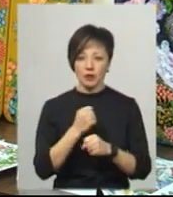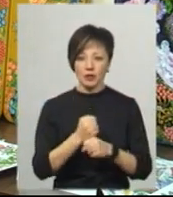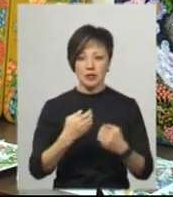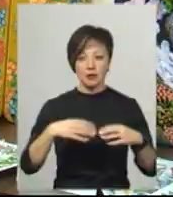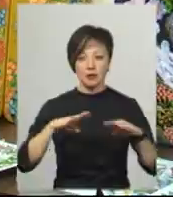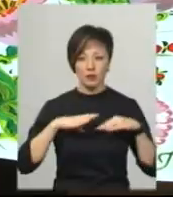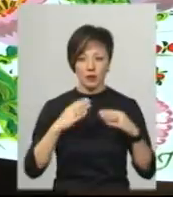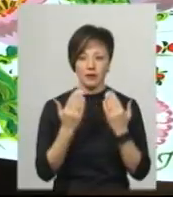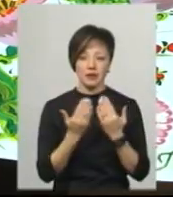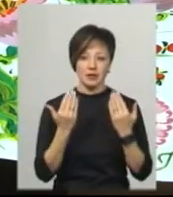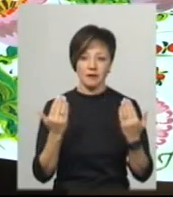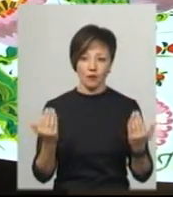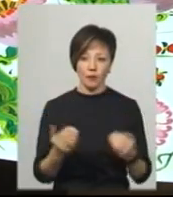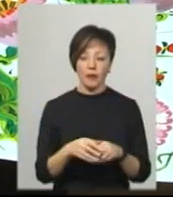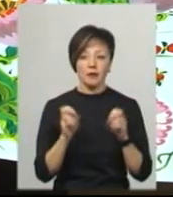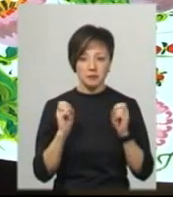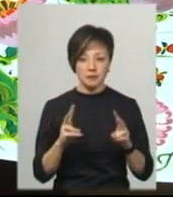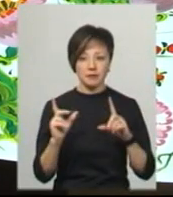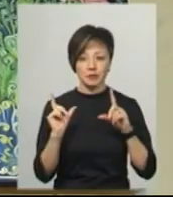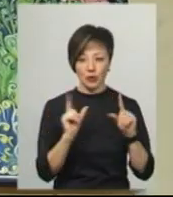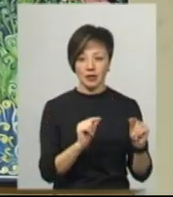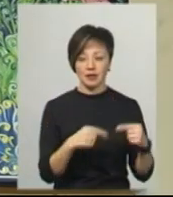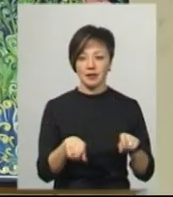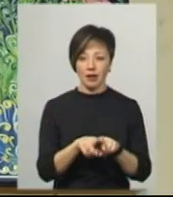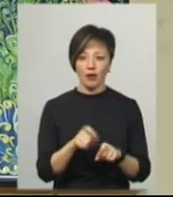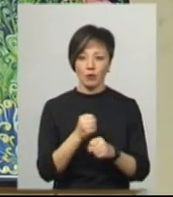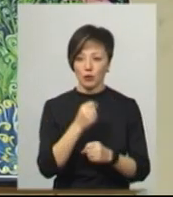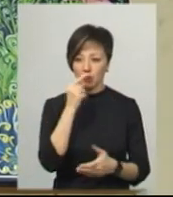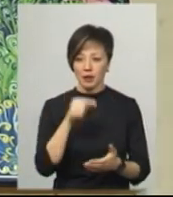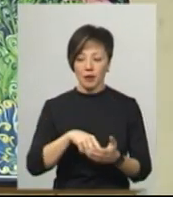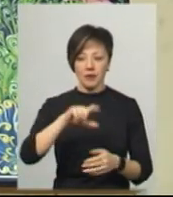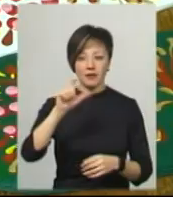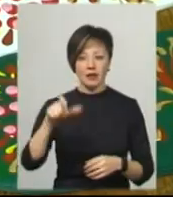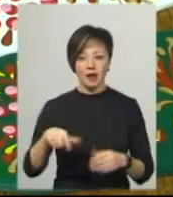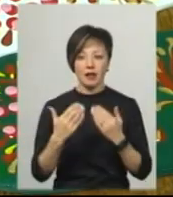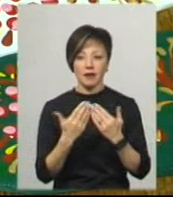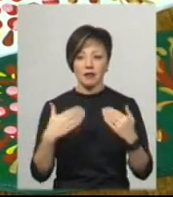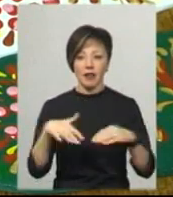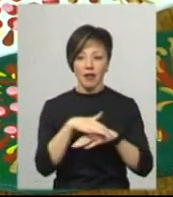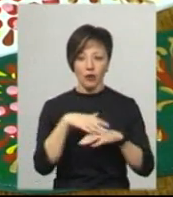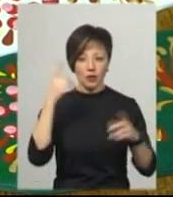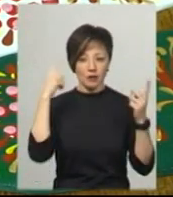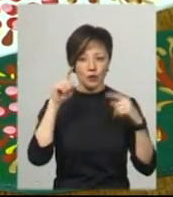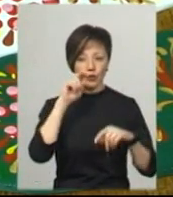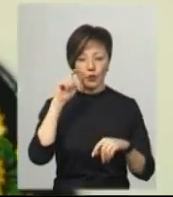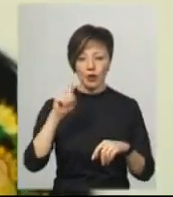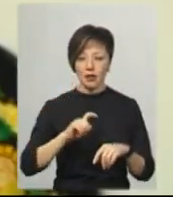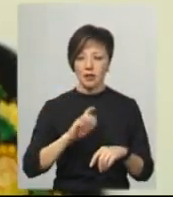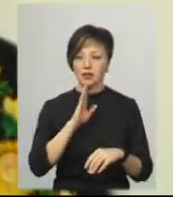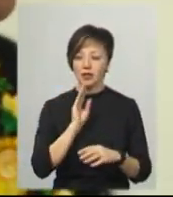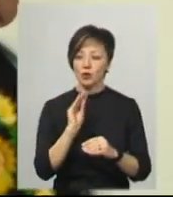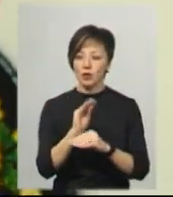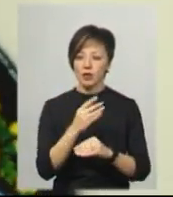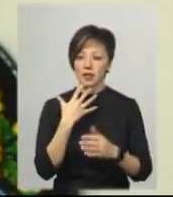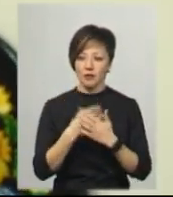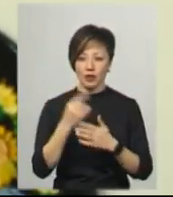запропонували виставку. Вона ризикнула і поїхала. Так її роботи потрапили до Італії на виставку «Народна творчість України». Художниця додає,